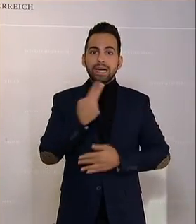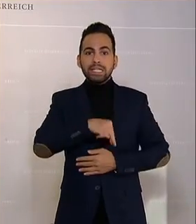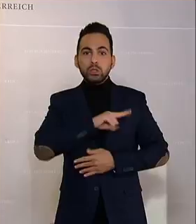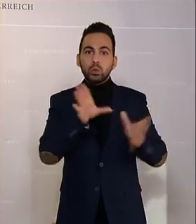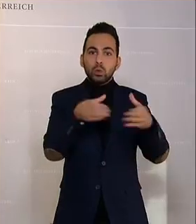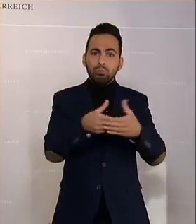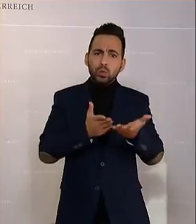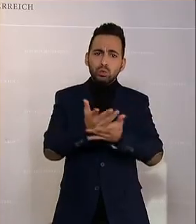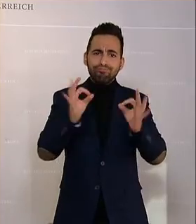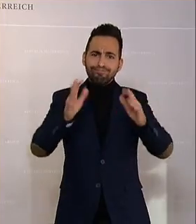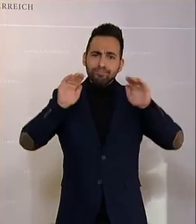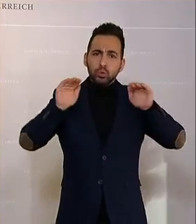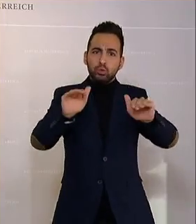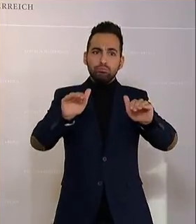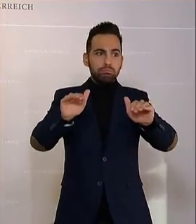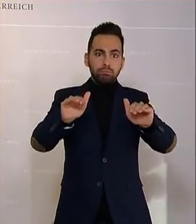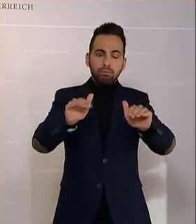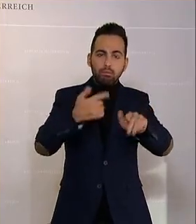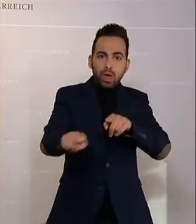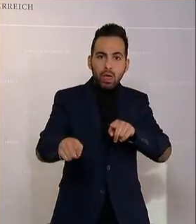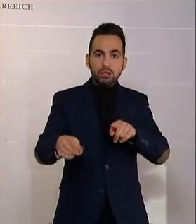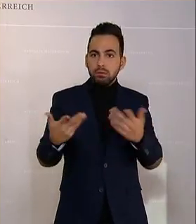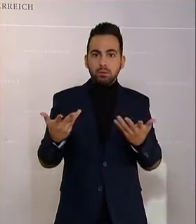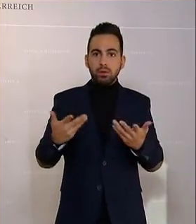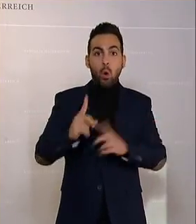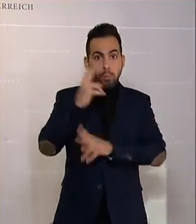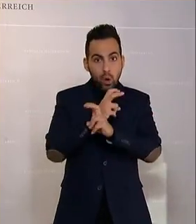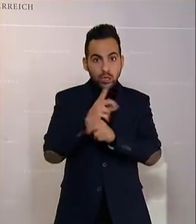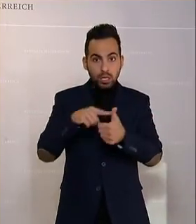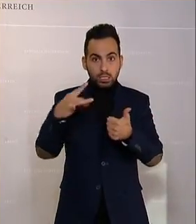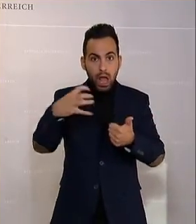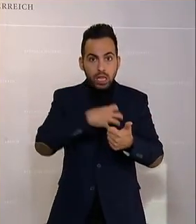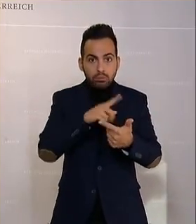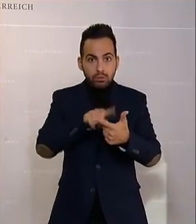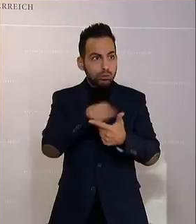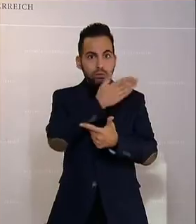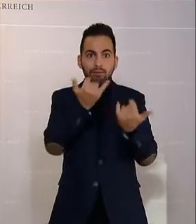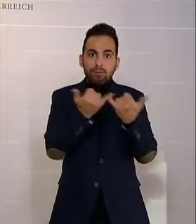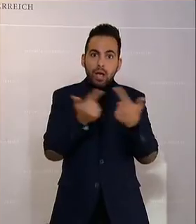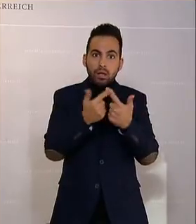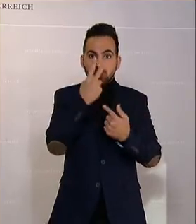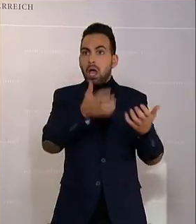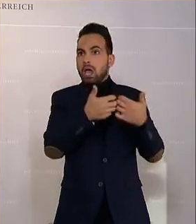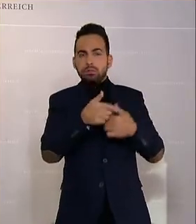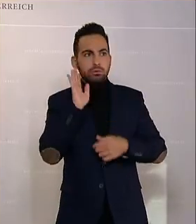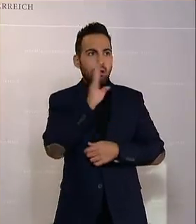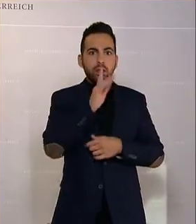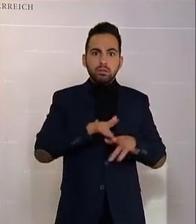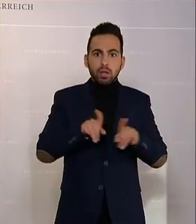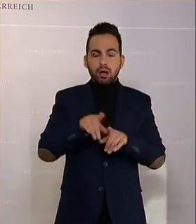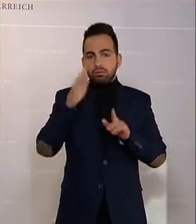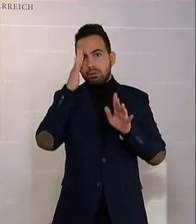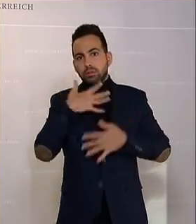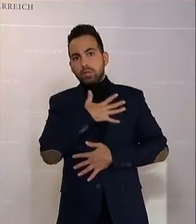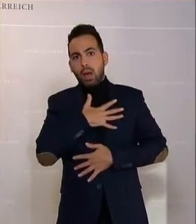heute. Denn anders ist es ja nicht zu erklären, dass aus Oberösterreich und Salzburg die Berichte kommen, dass sich die Warenrahmen